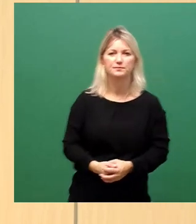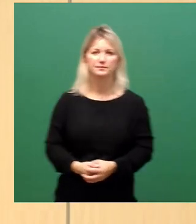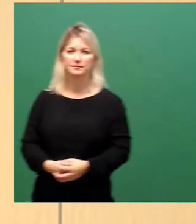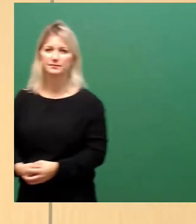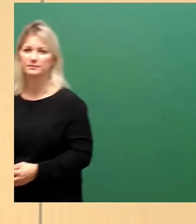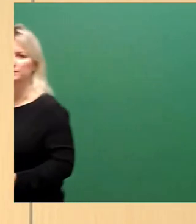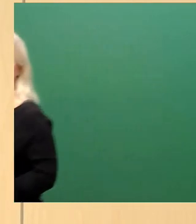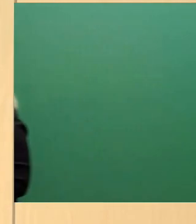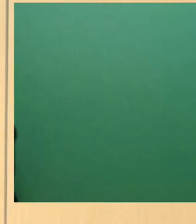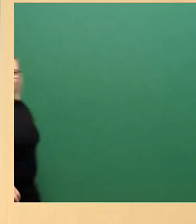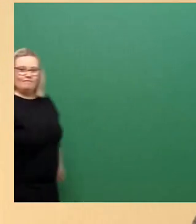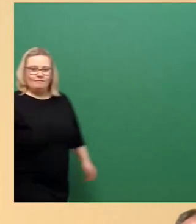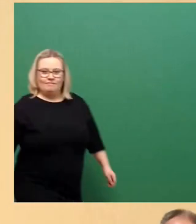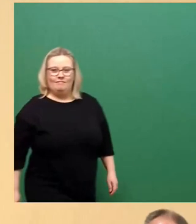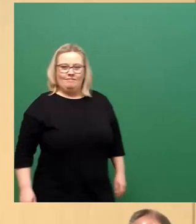Herr Lichty, bitteschön.